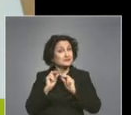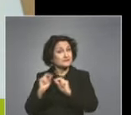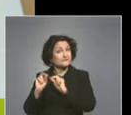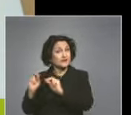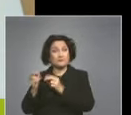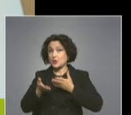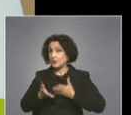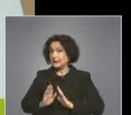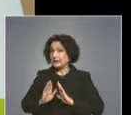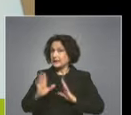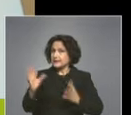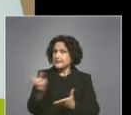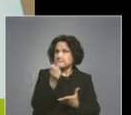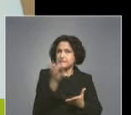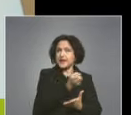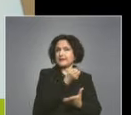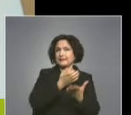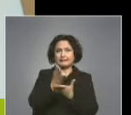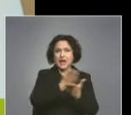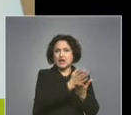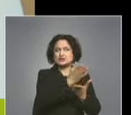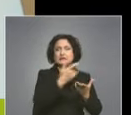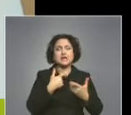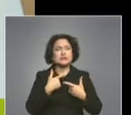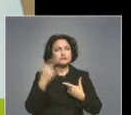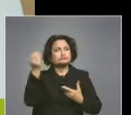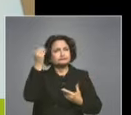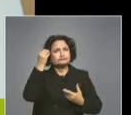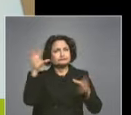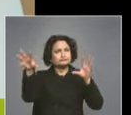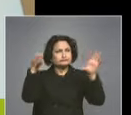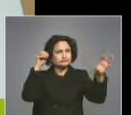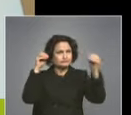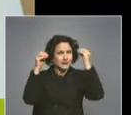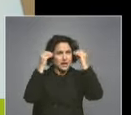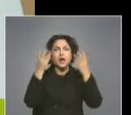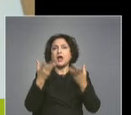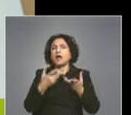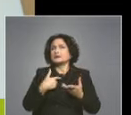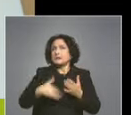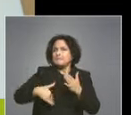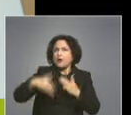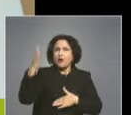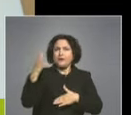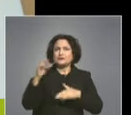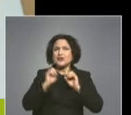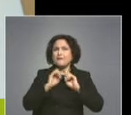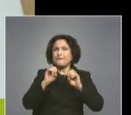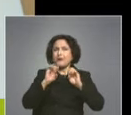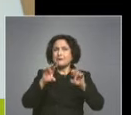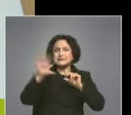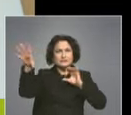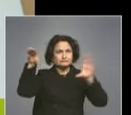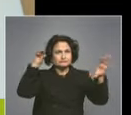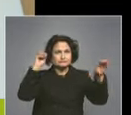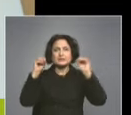начини да попълнят тези празнини и да станат по-съдомени и да се информират за тези